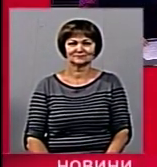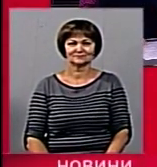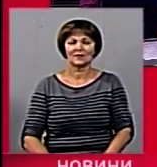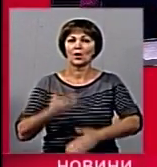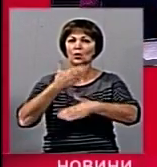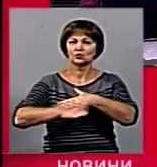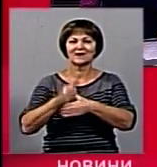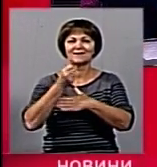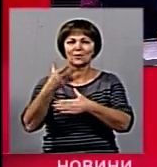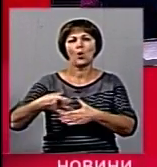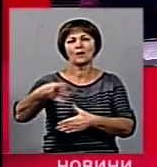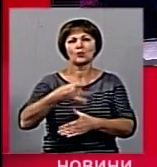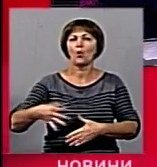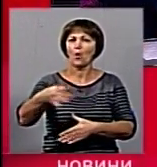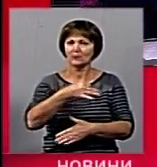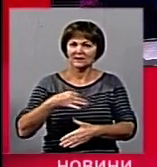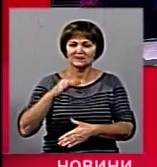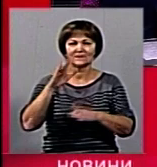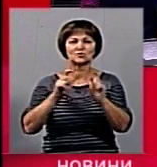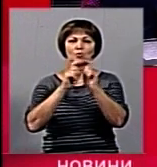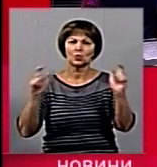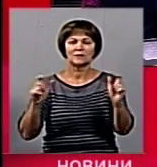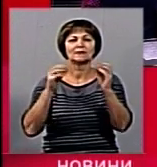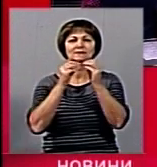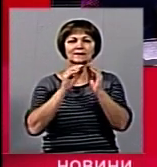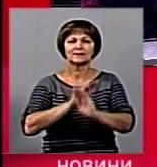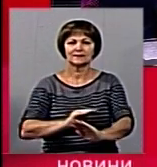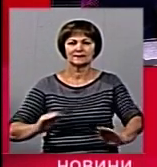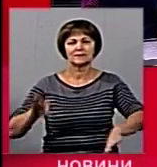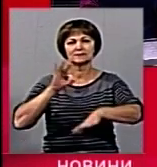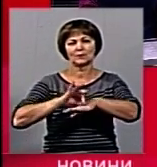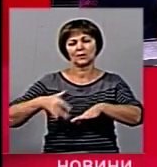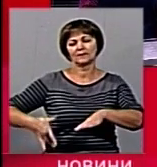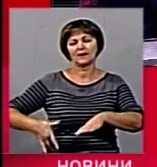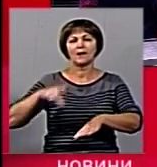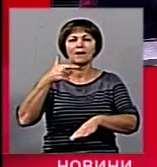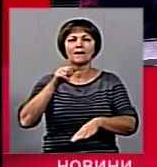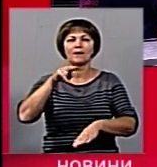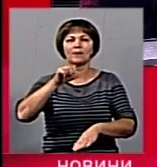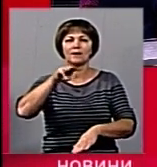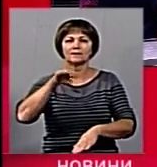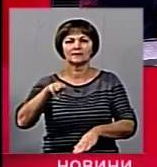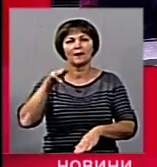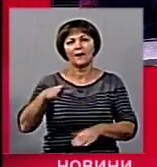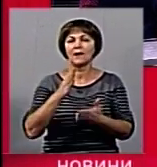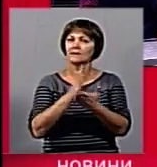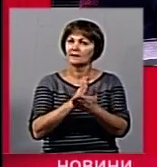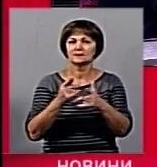Вже у кількох районах області, а точніше у школах, десятки дітей захворіли на гепатит А. Чи є привід для хвилювання?